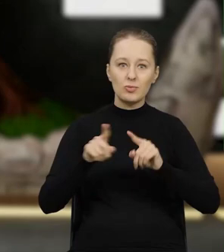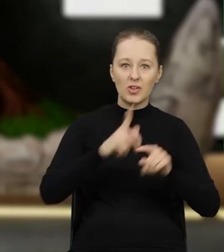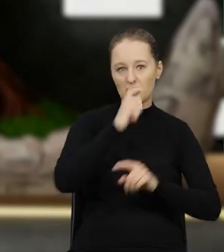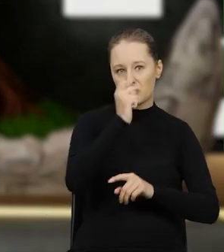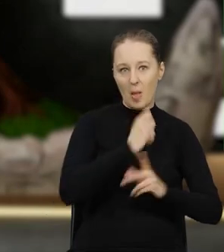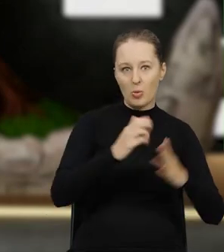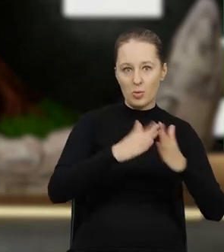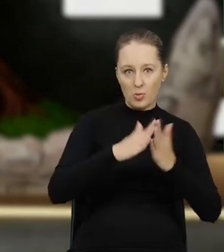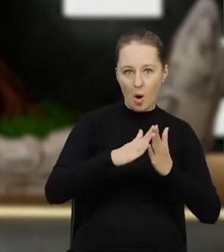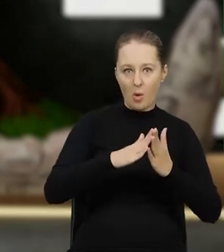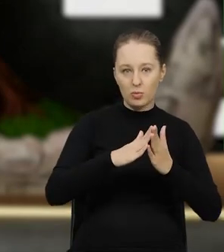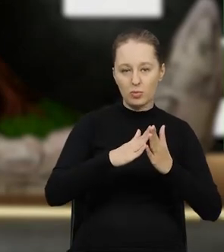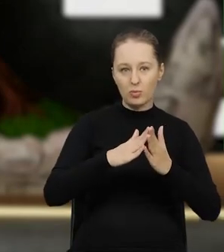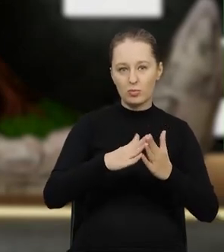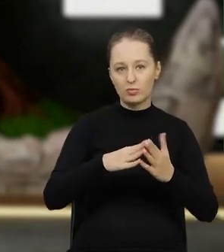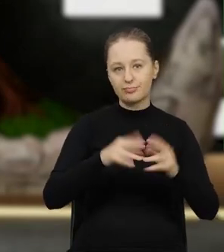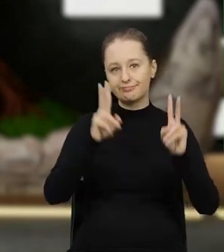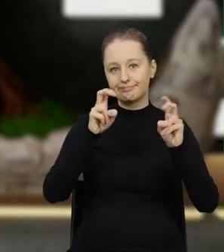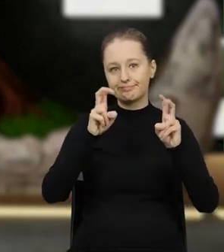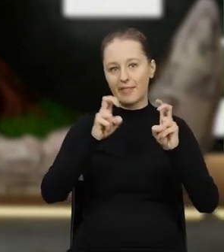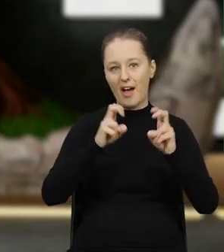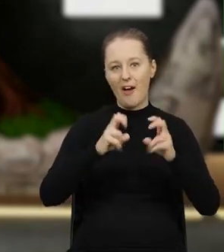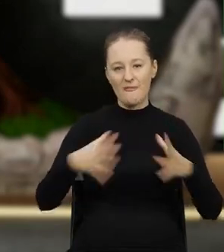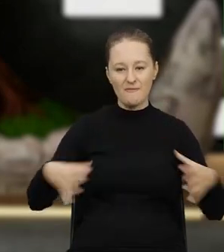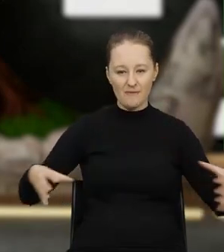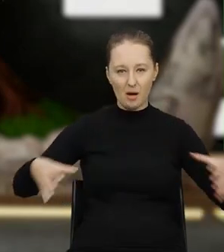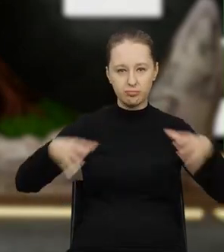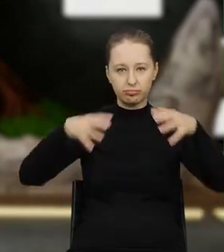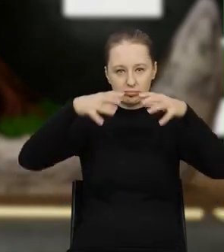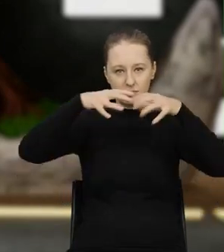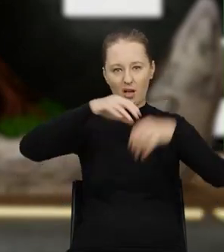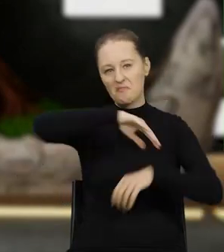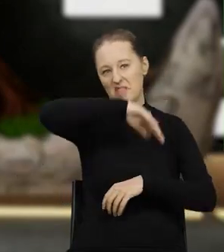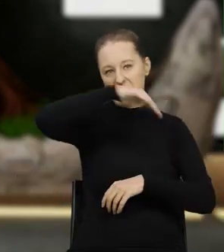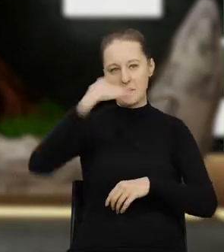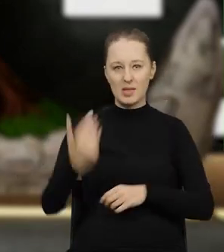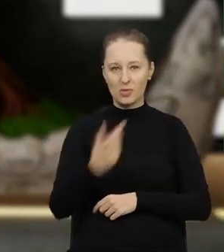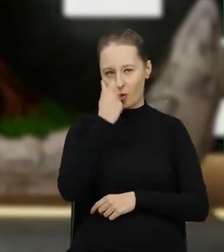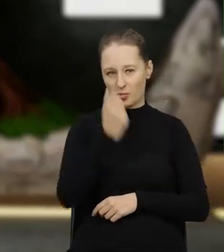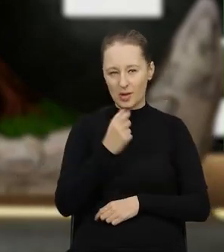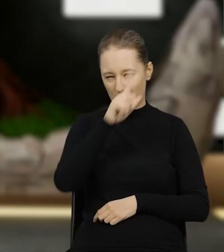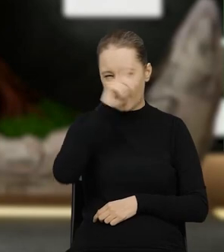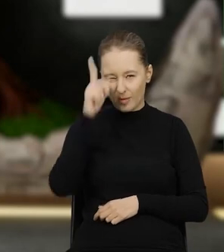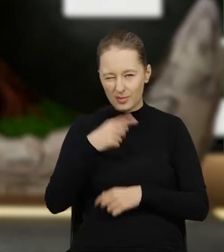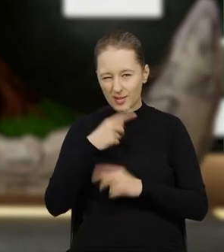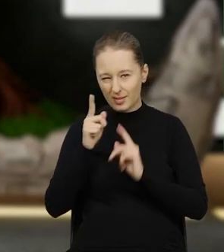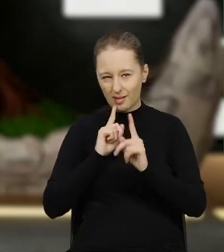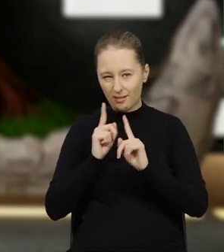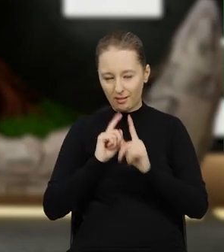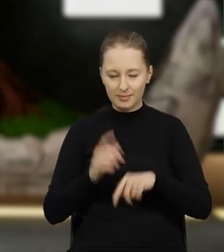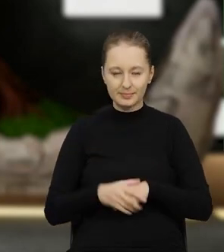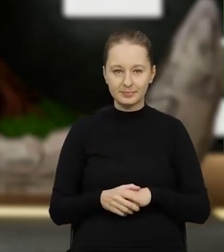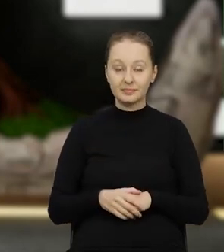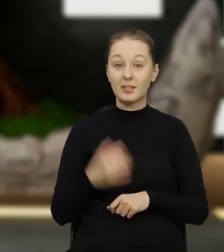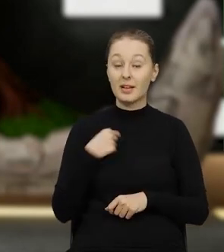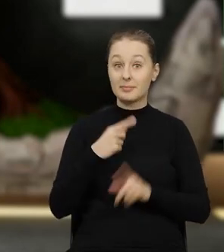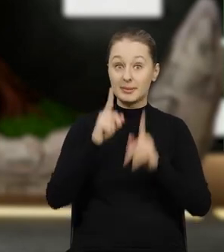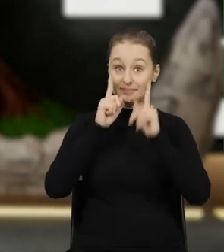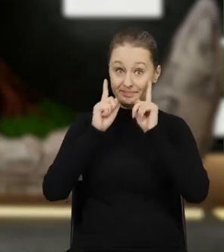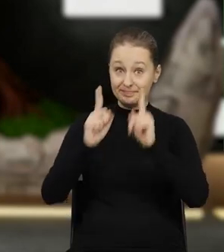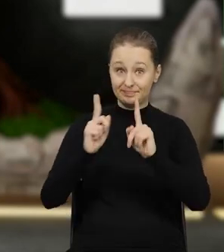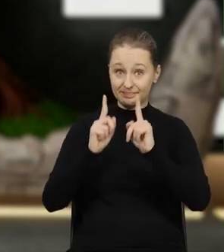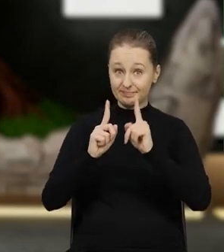śmieci, które są przeznaczone na tak zwane wysypisko, tak jak ludzie mówią. Więc tutaj